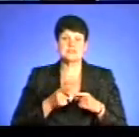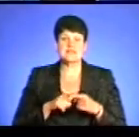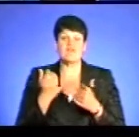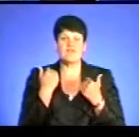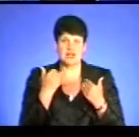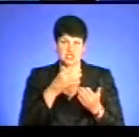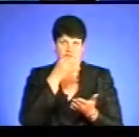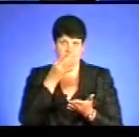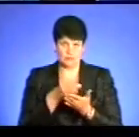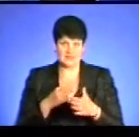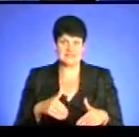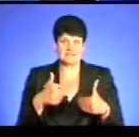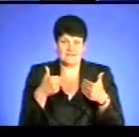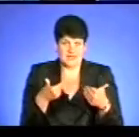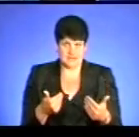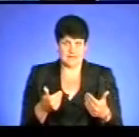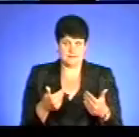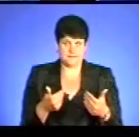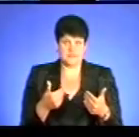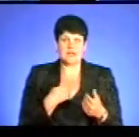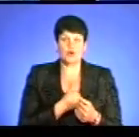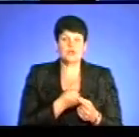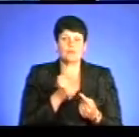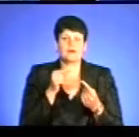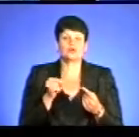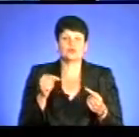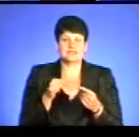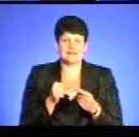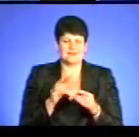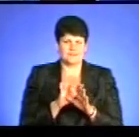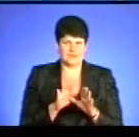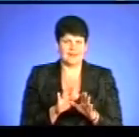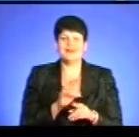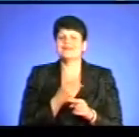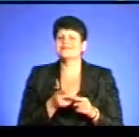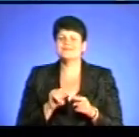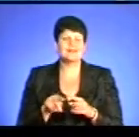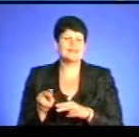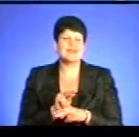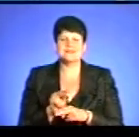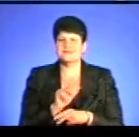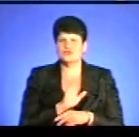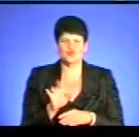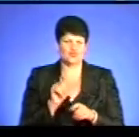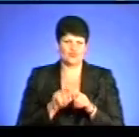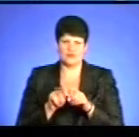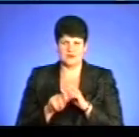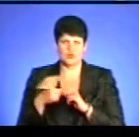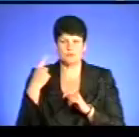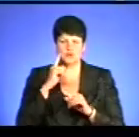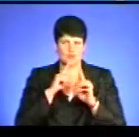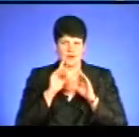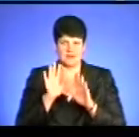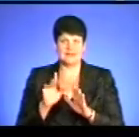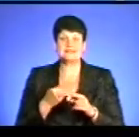певне громадськості. Я хотів би так уточнити. Це не стільки є цензура з-сторони влади, скажімо так, обласної ради, це,